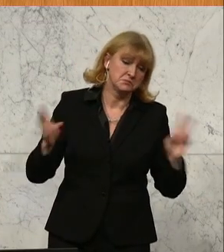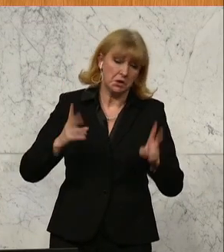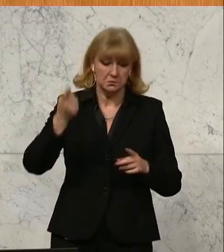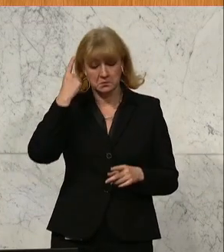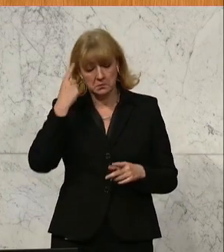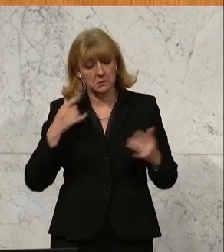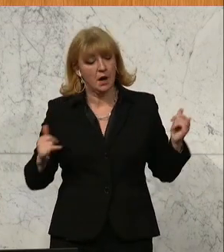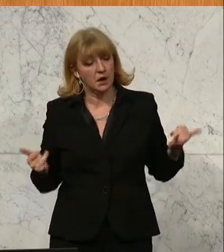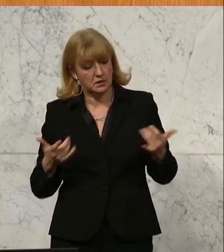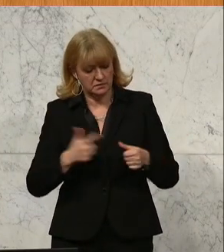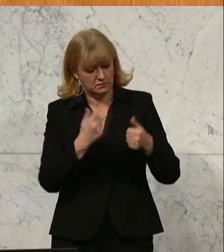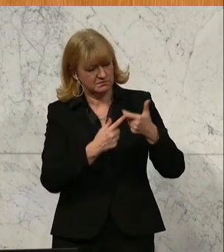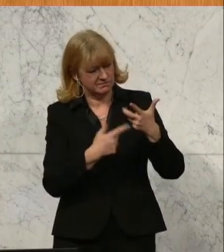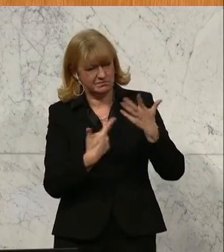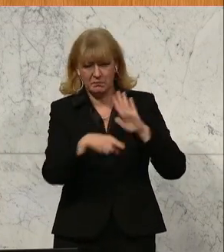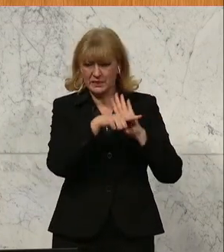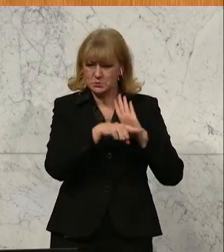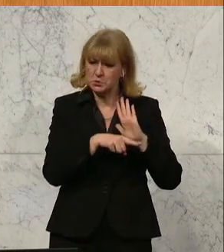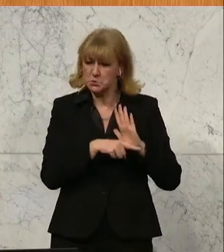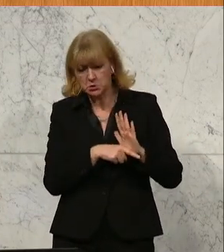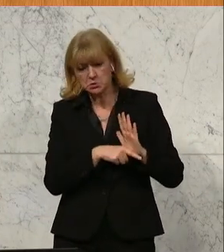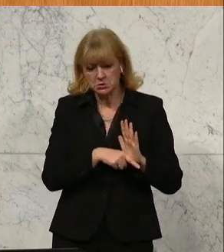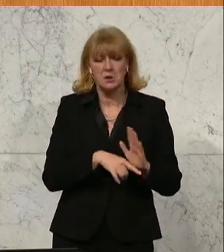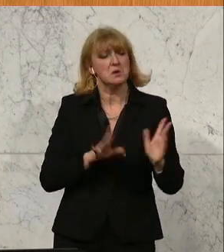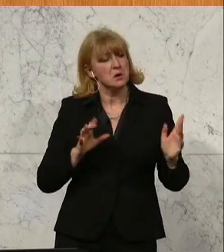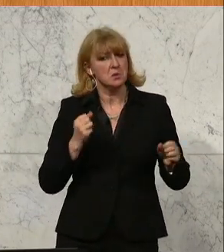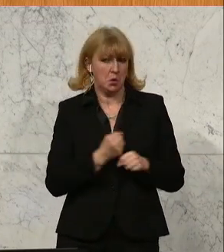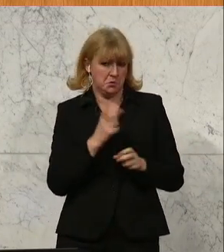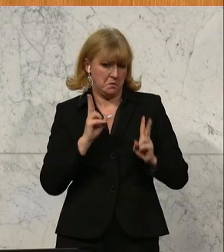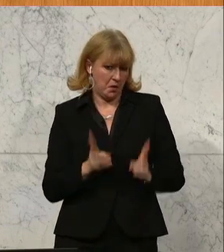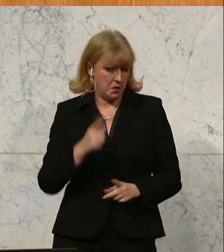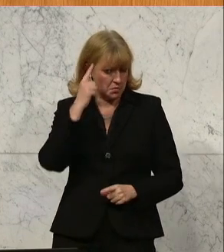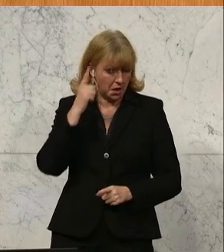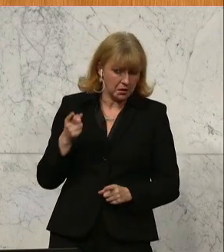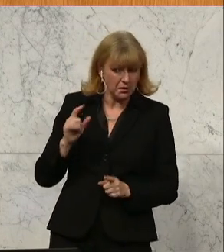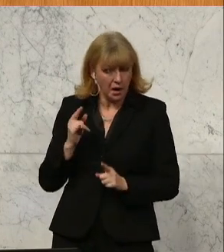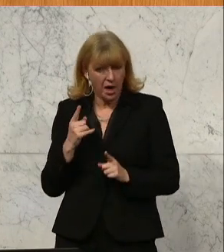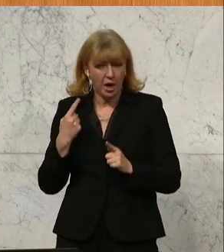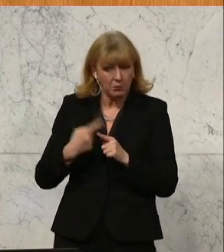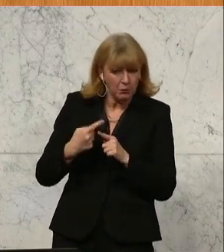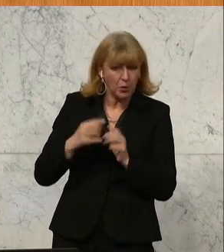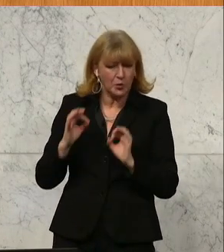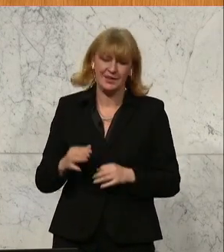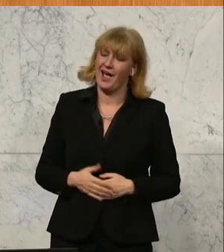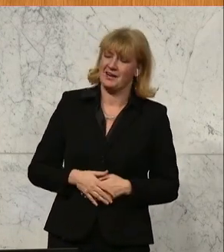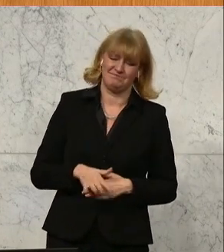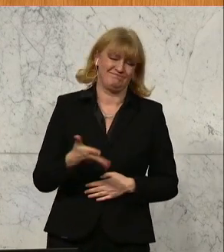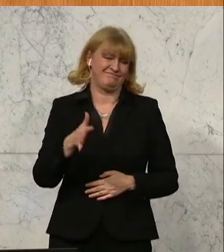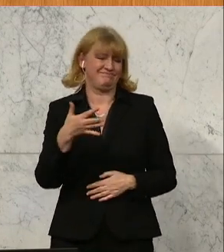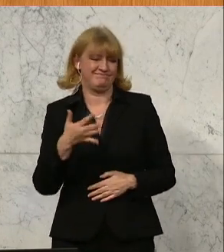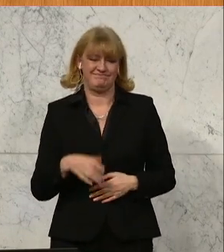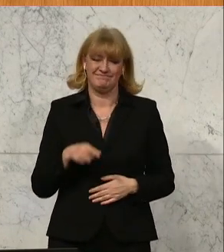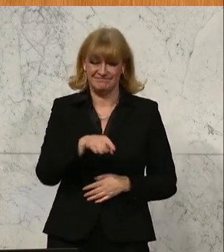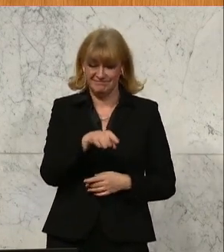trotz all dieser schon aufgezählten Schwachstellen, naja, es ist trotzdem gut, aber nicht einmal das ist der Fall, Herr Vizekanzler. Sie höhlen das